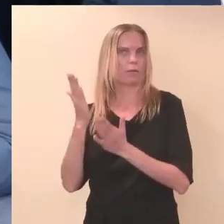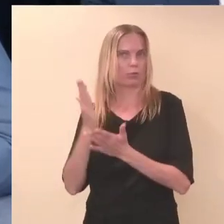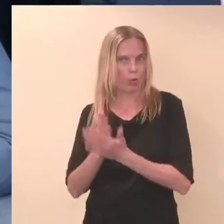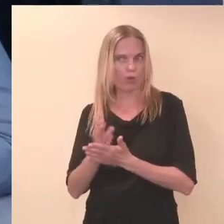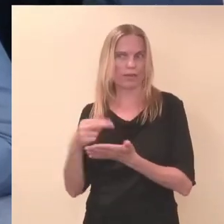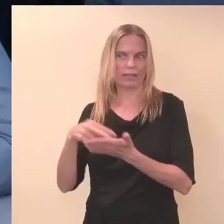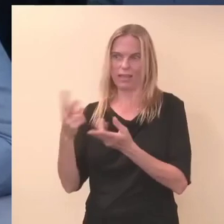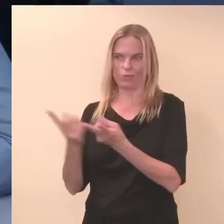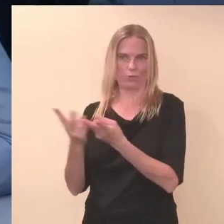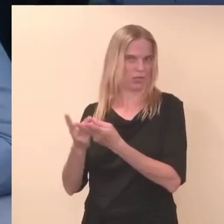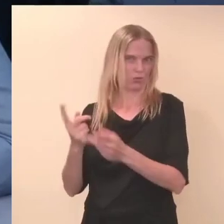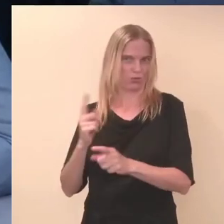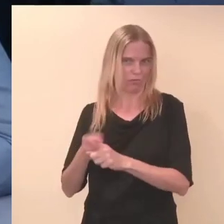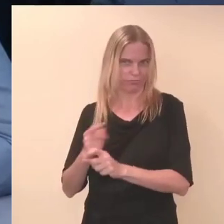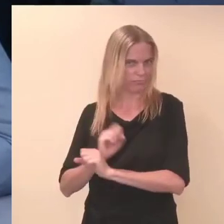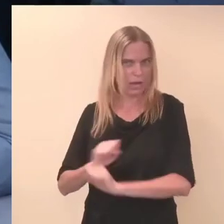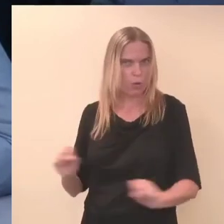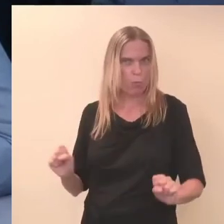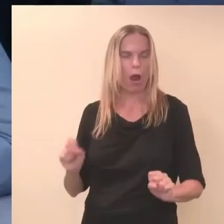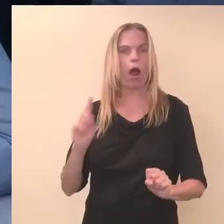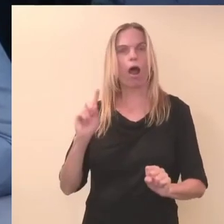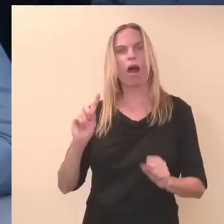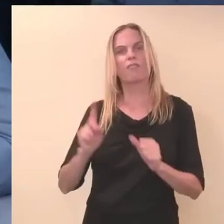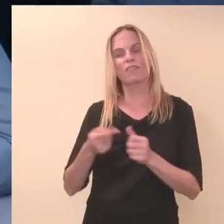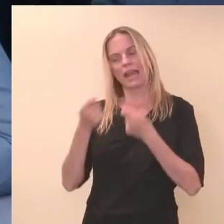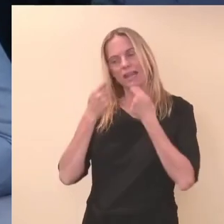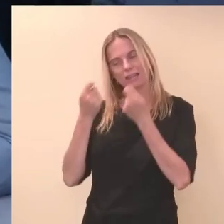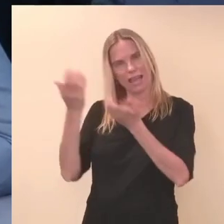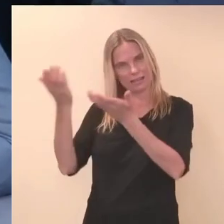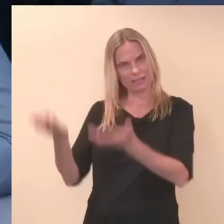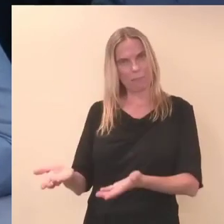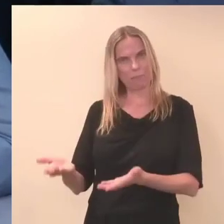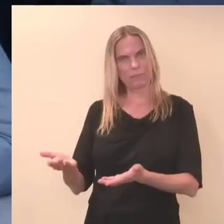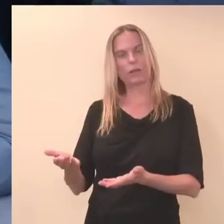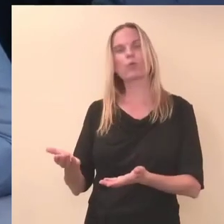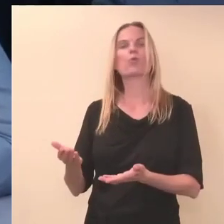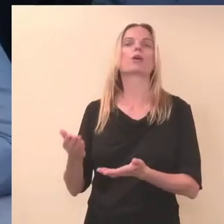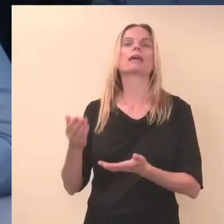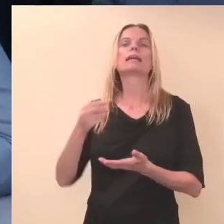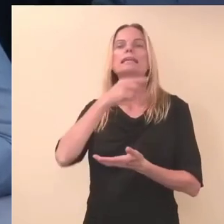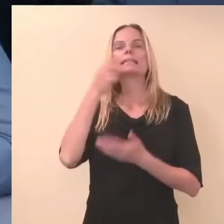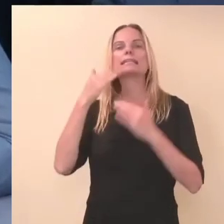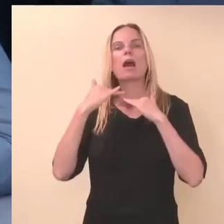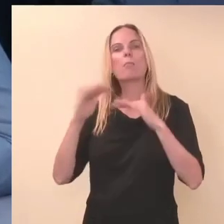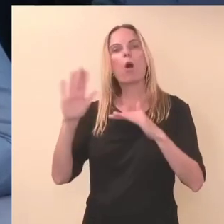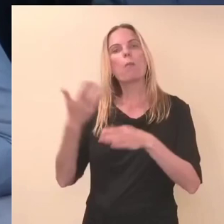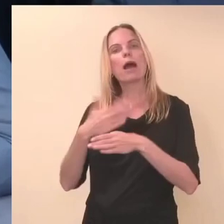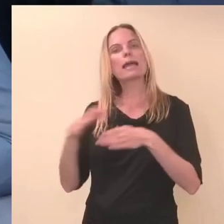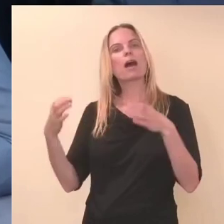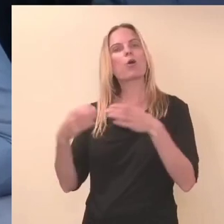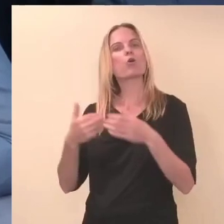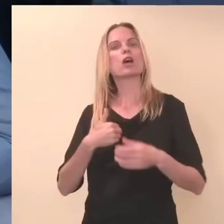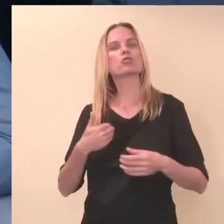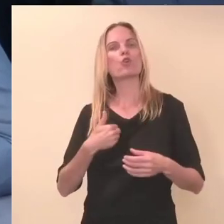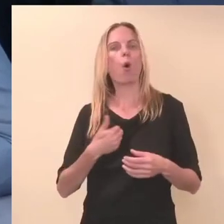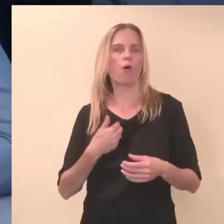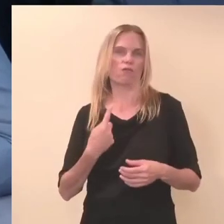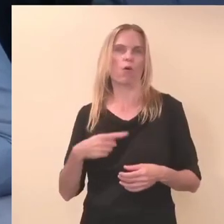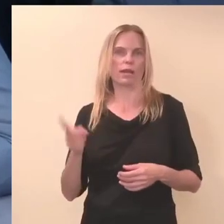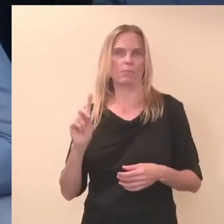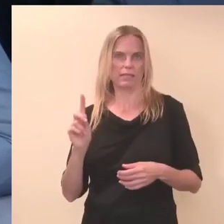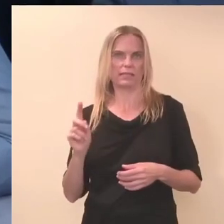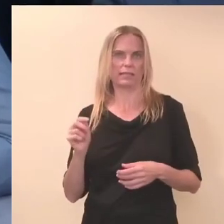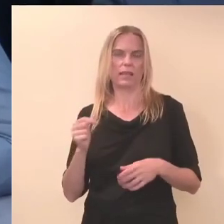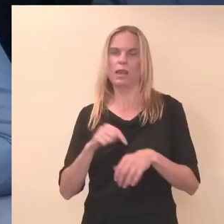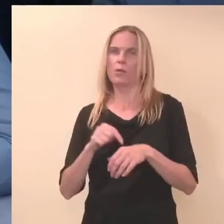Ja teiseks, eks ta näitab ära väga selgelt, et millised olid erakonna isama nagu soovid, et need liinid on nagu minu, noh, mulle